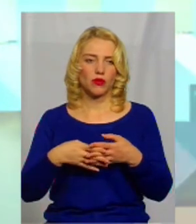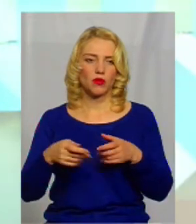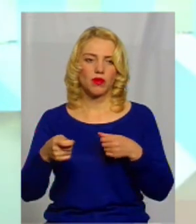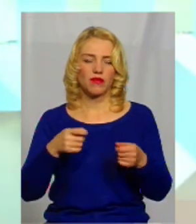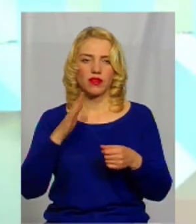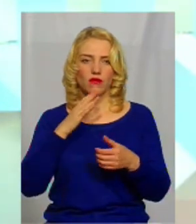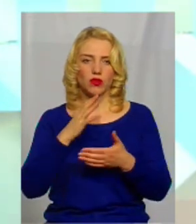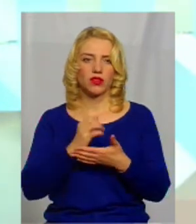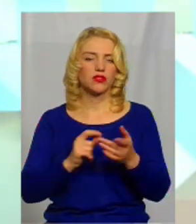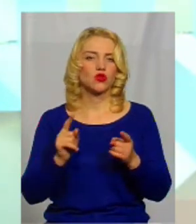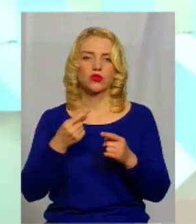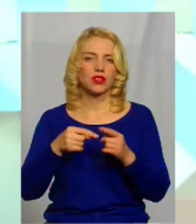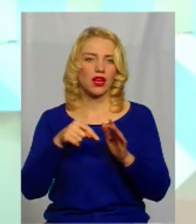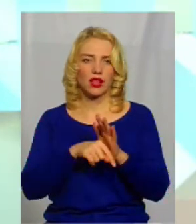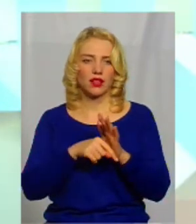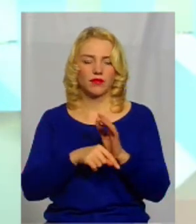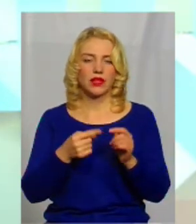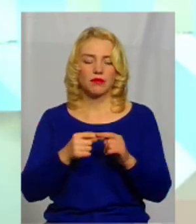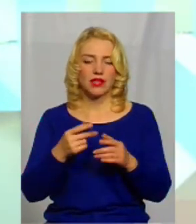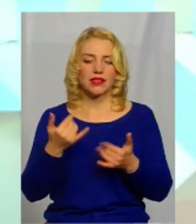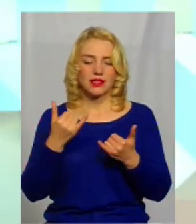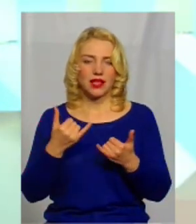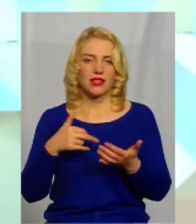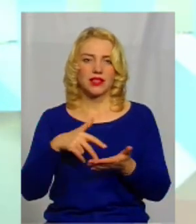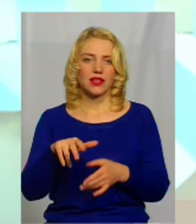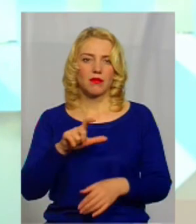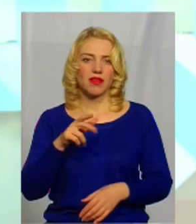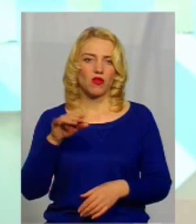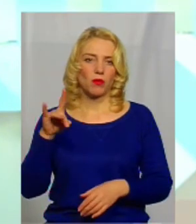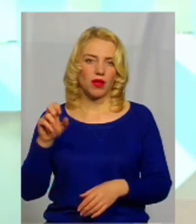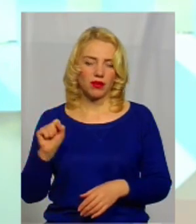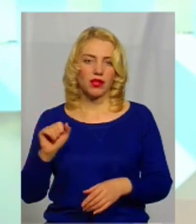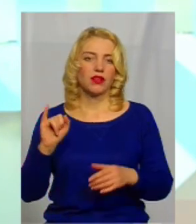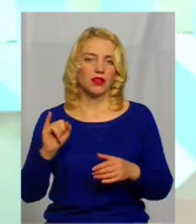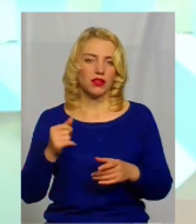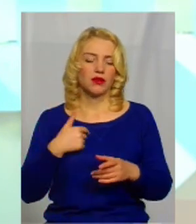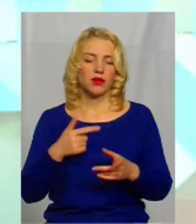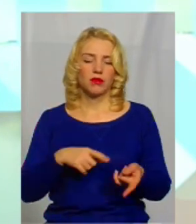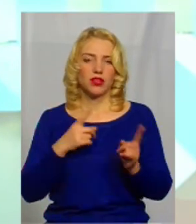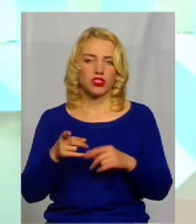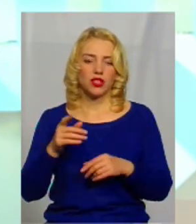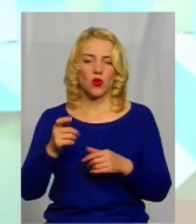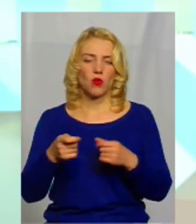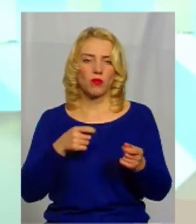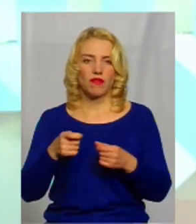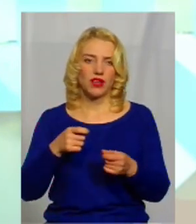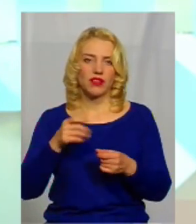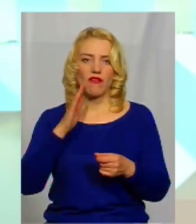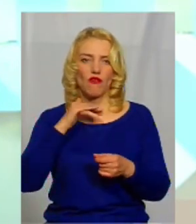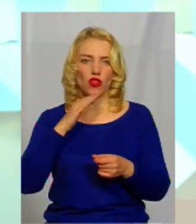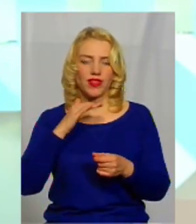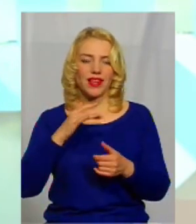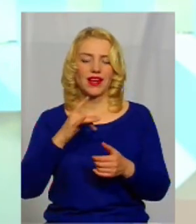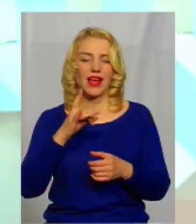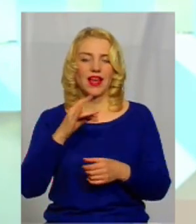ресурсів? Ну, ми зараз йдемо до Європи, тому ми перейшли вже управління водних ресурсів від адміністративного